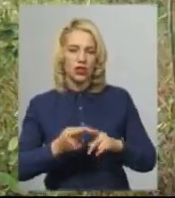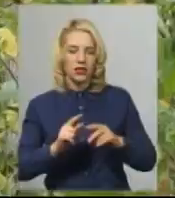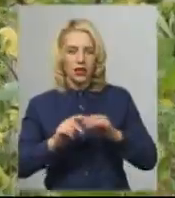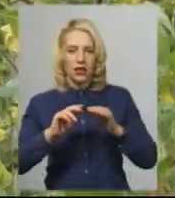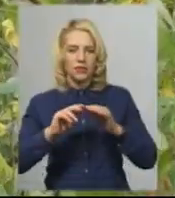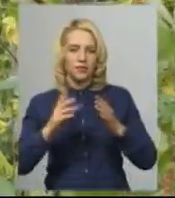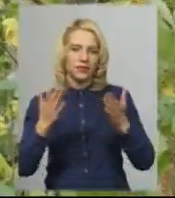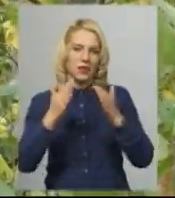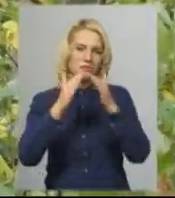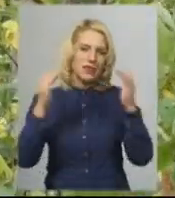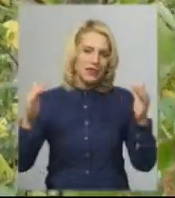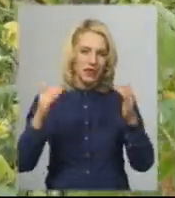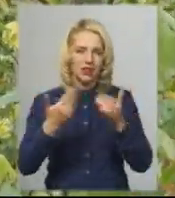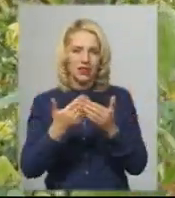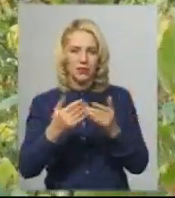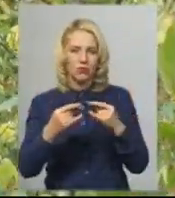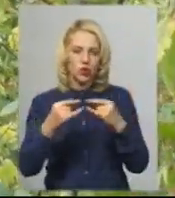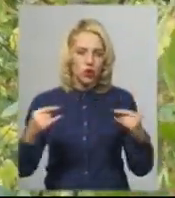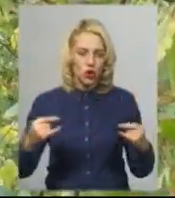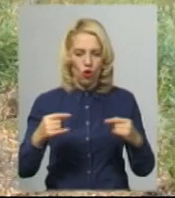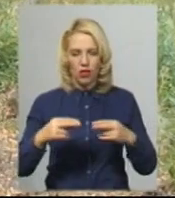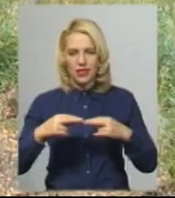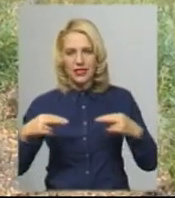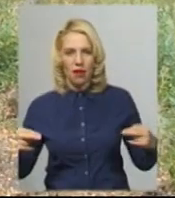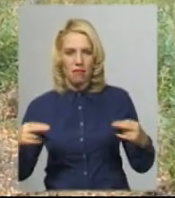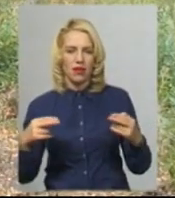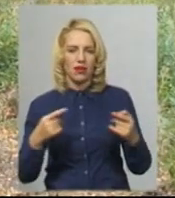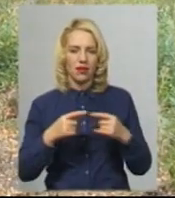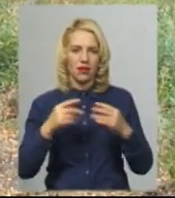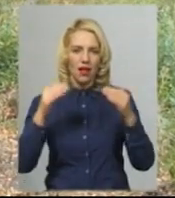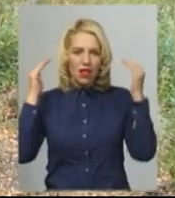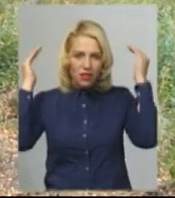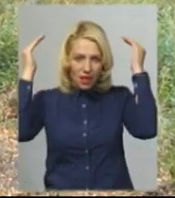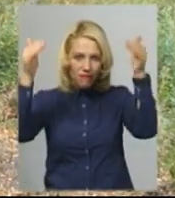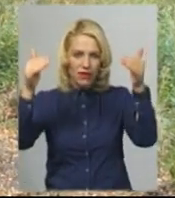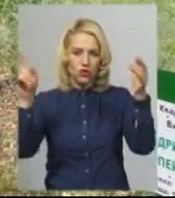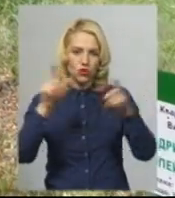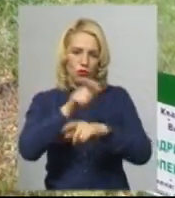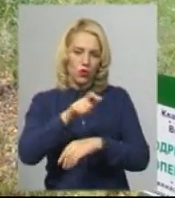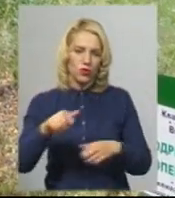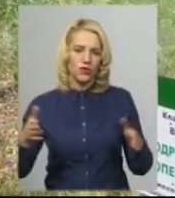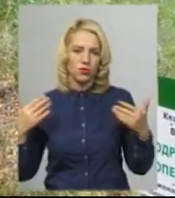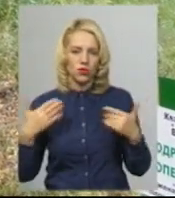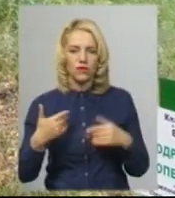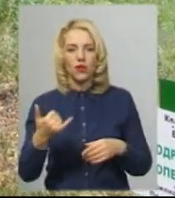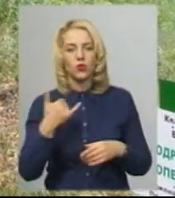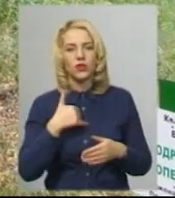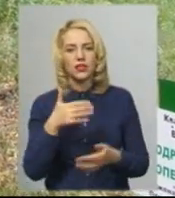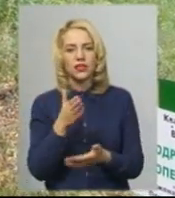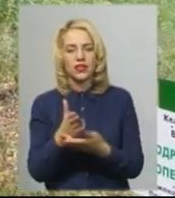або якийсь там стіл, столи, ставити скам'яки, піднавіс, щоб люди відпочивали. Є така у нас